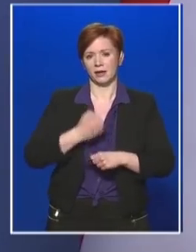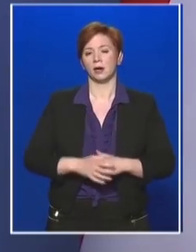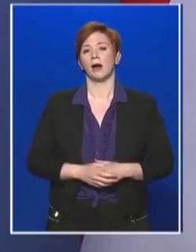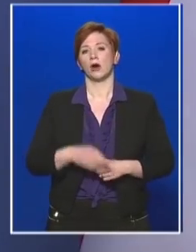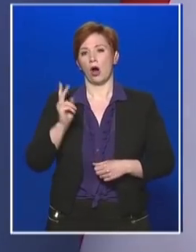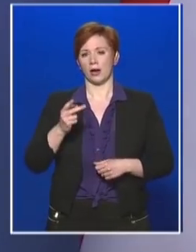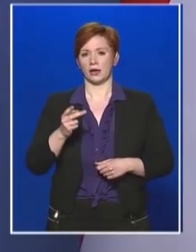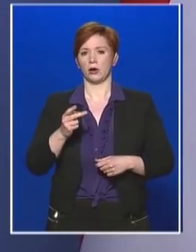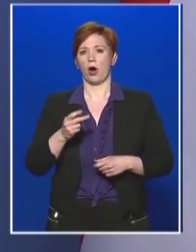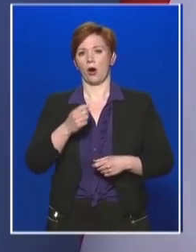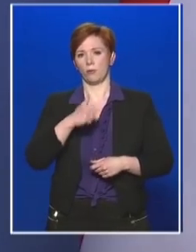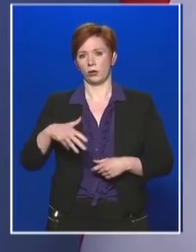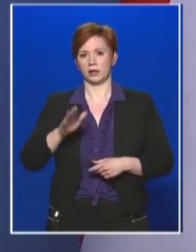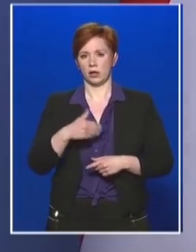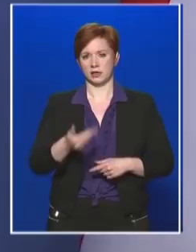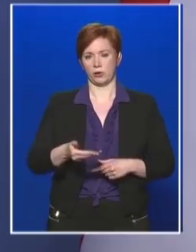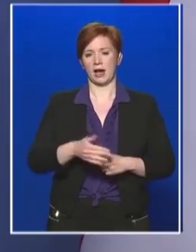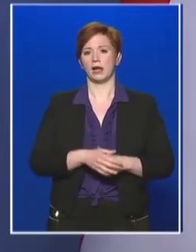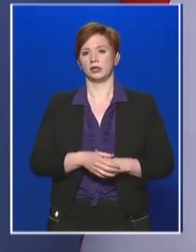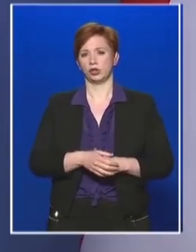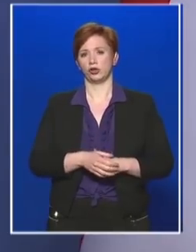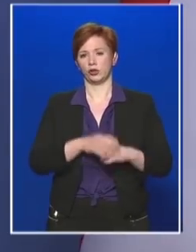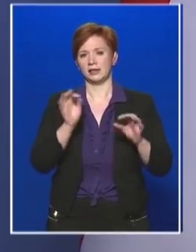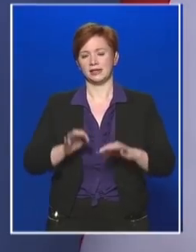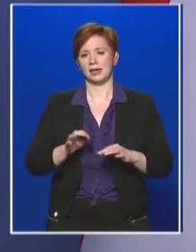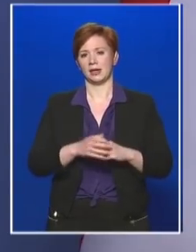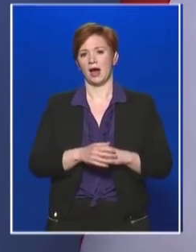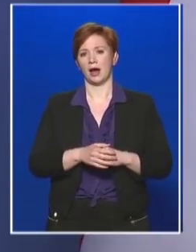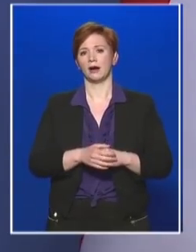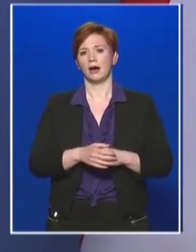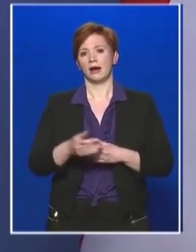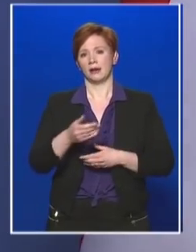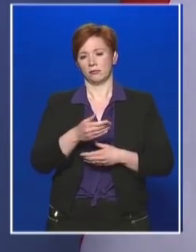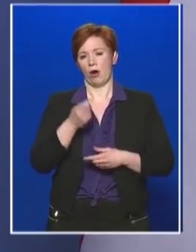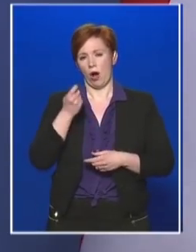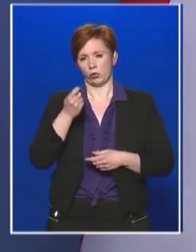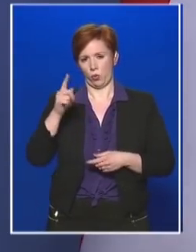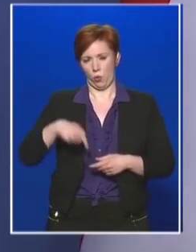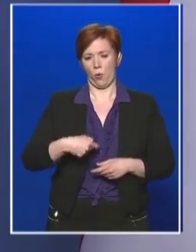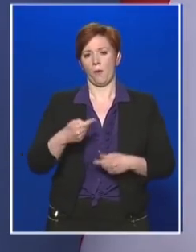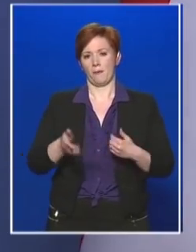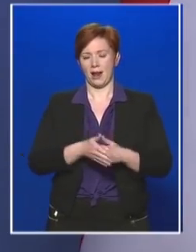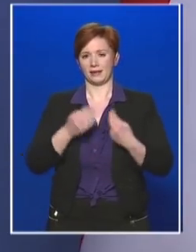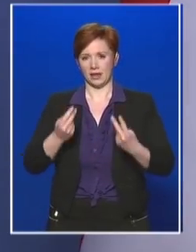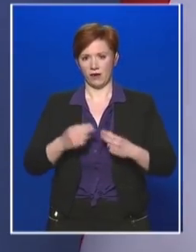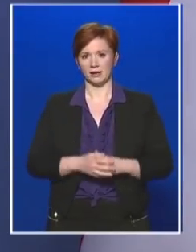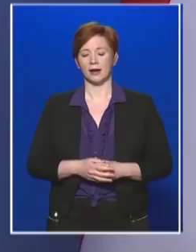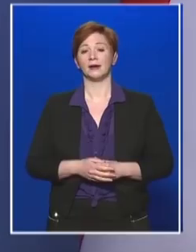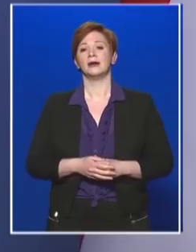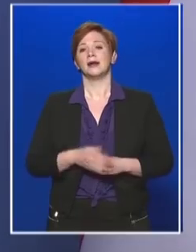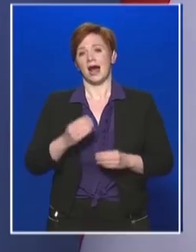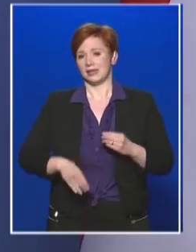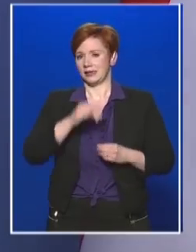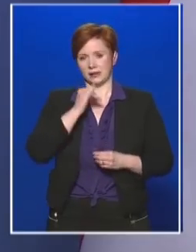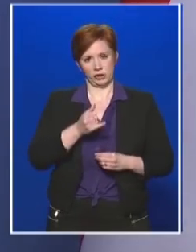kereskedelmi adója mellett érveltek, tehát a bizottsággal szemben tagállami lengyel-magyar győzelmet arattunk. Ezért semmi akadály